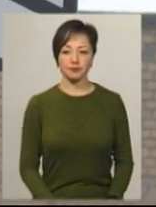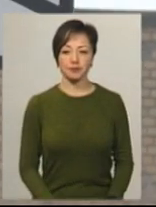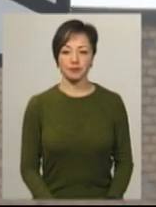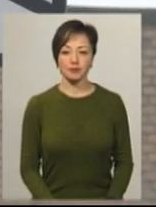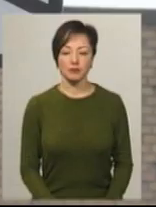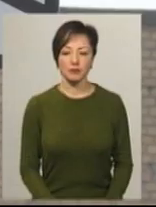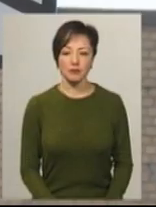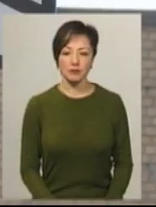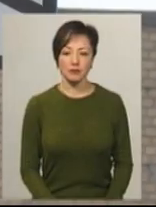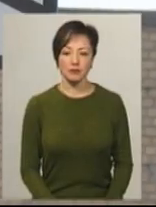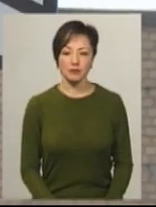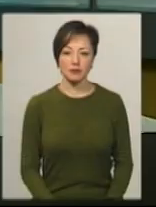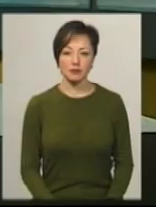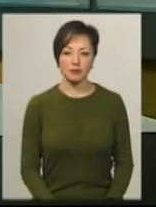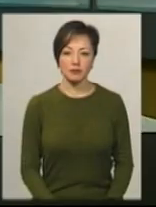новини на Суспільному, Хмельницький.